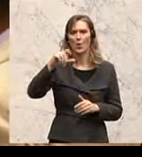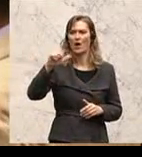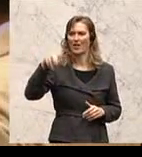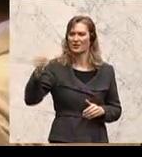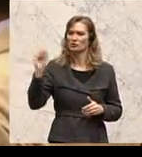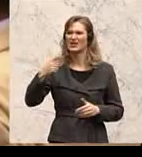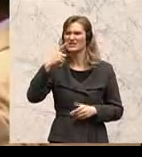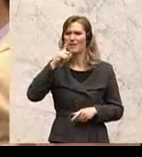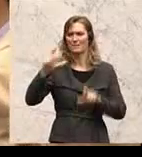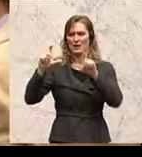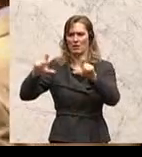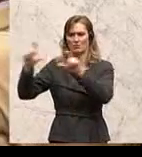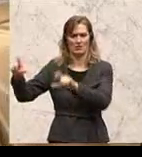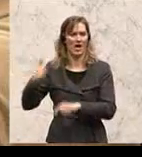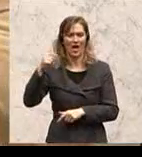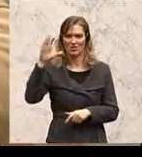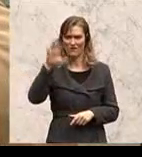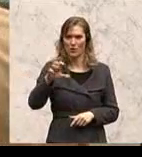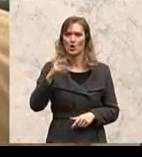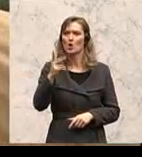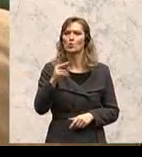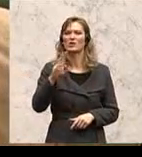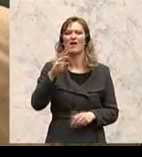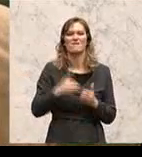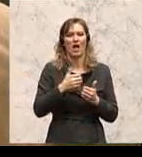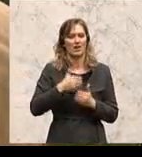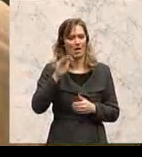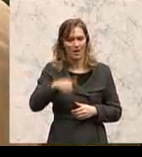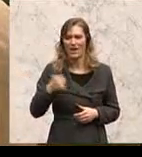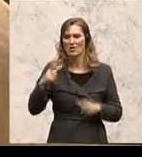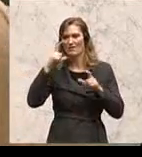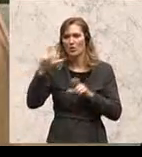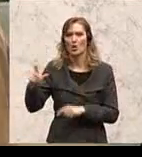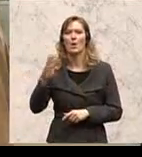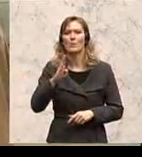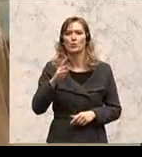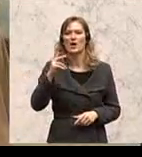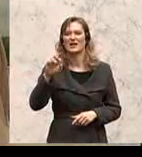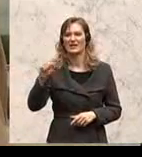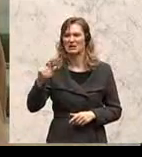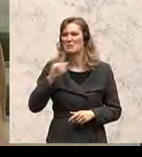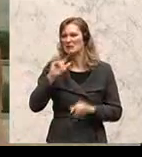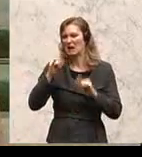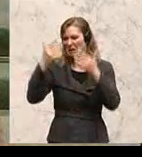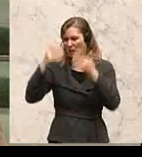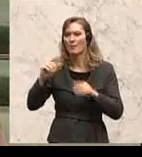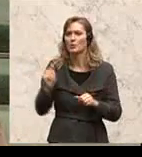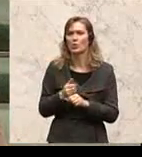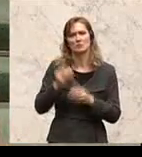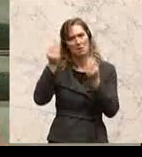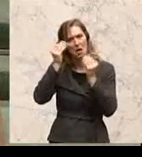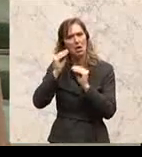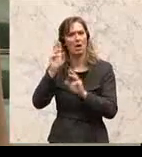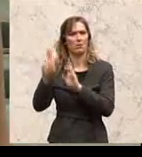hängen. Ein Foto von Kurt Waldheim und ein Foto von Bruno Kreisky. Vergilbt, aber respektvoll und in Ehren behandelt. Weil das